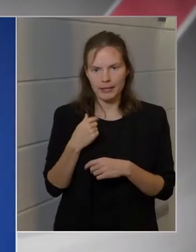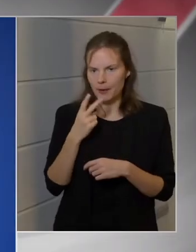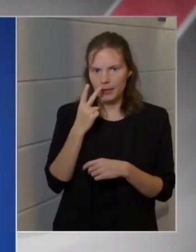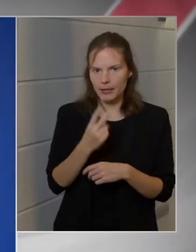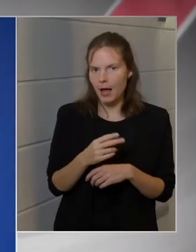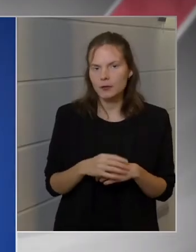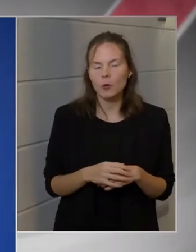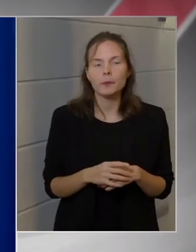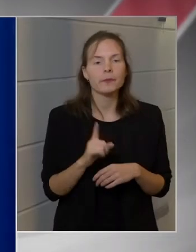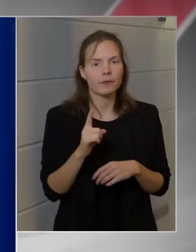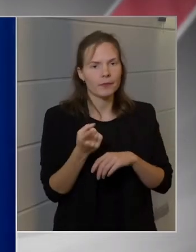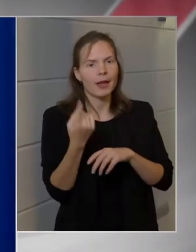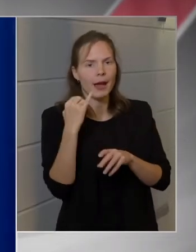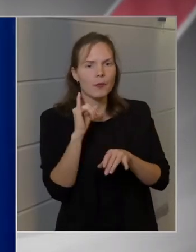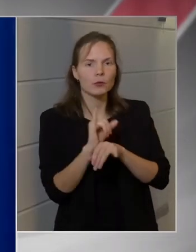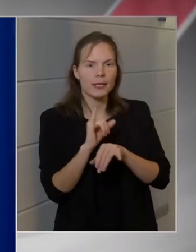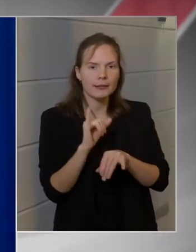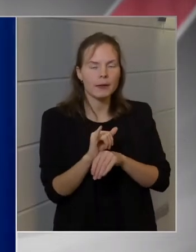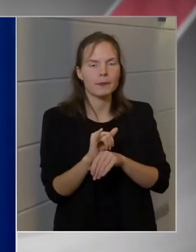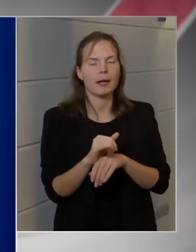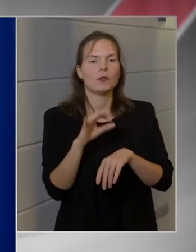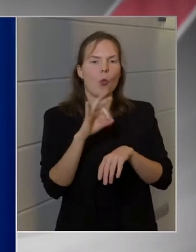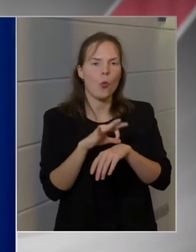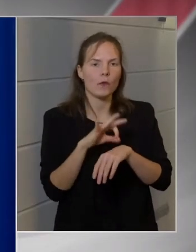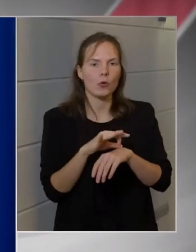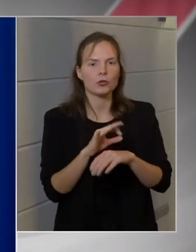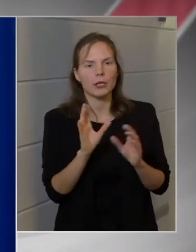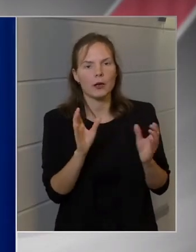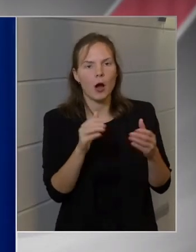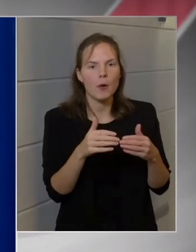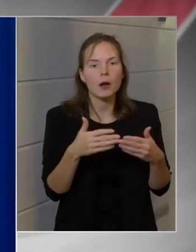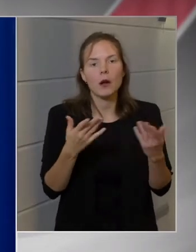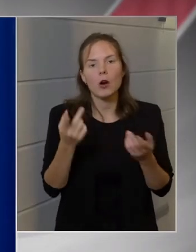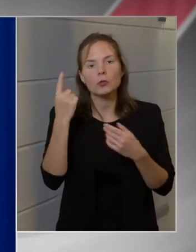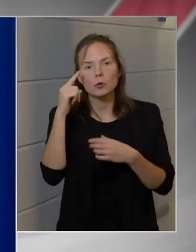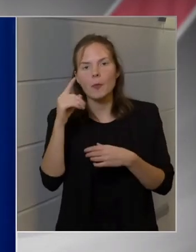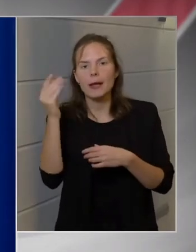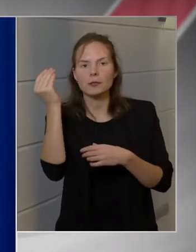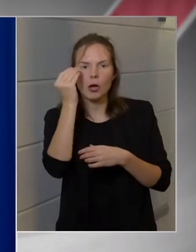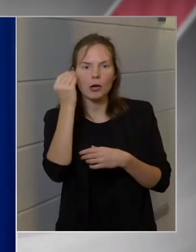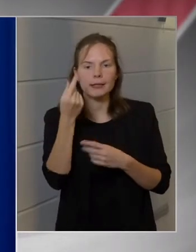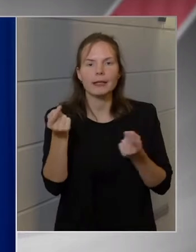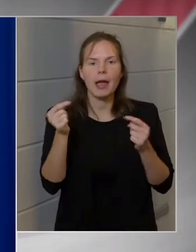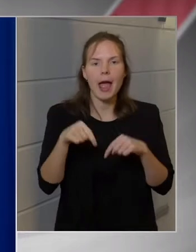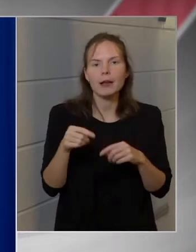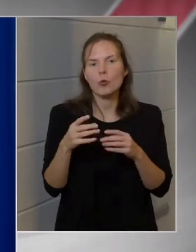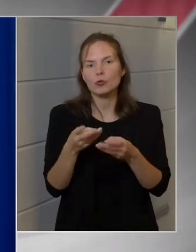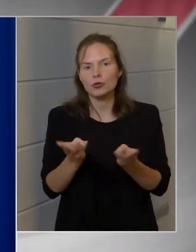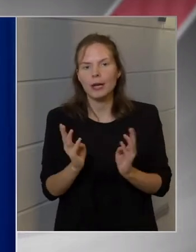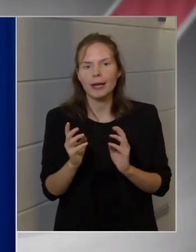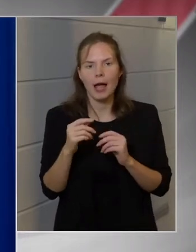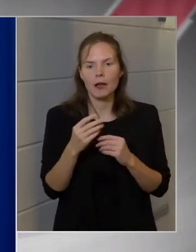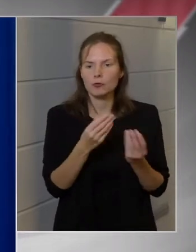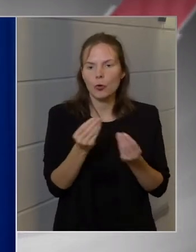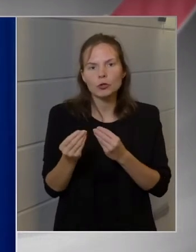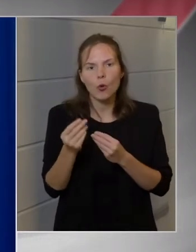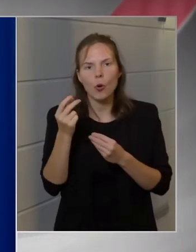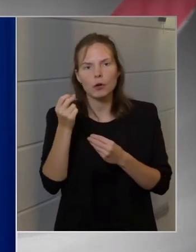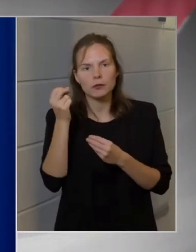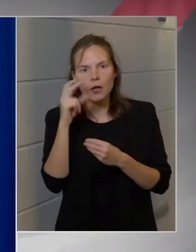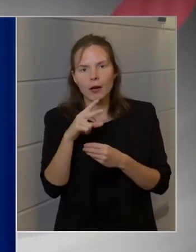Ugye az elmúlt hetekben az Orvosi Kamara, vagy a Tudományos Akadémi Állnoksége és még sok más szakértő, akik itt már a Kormányinfón